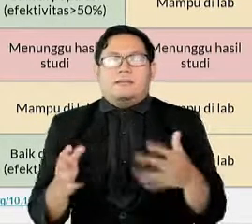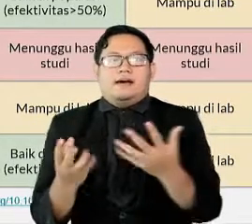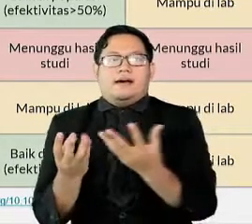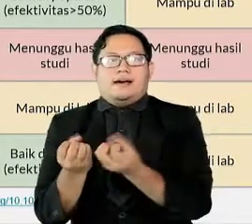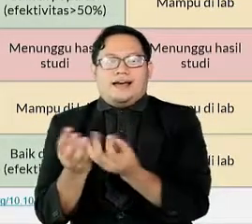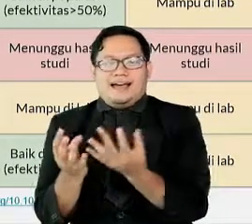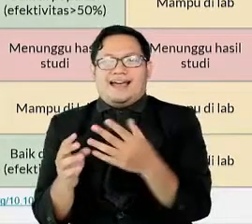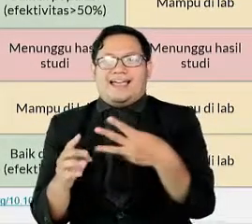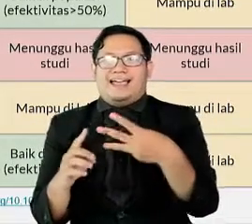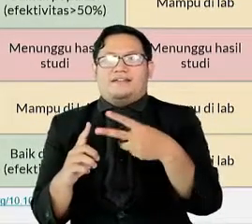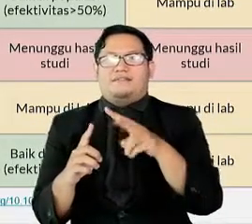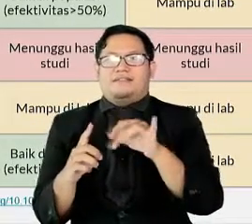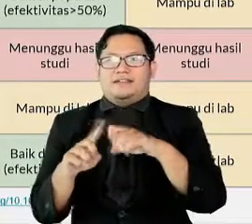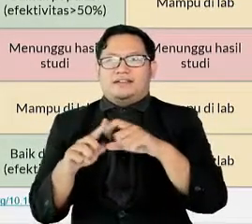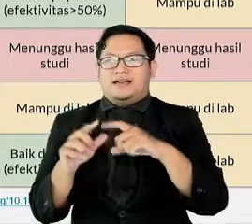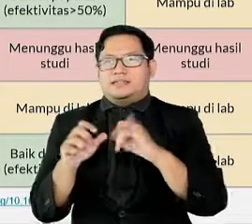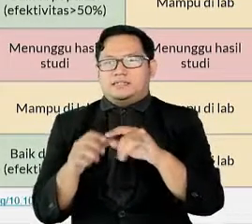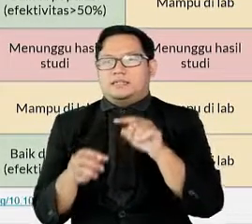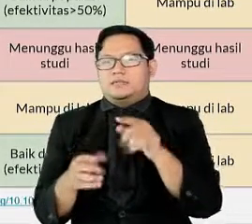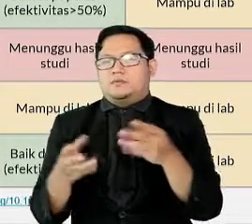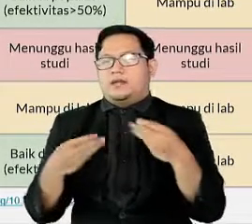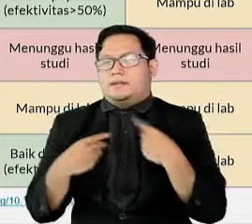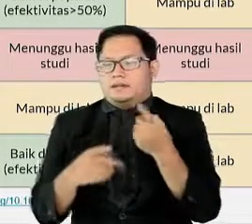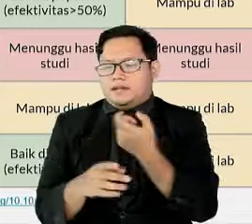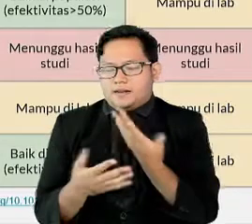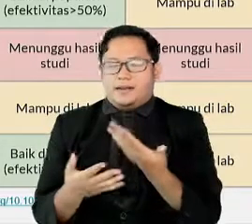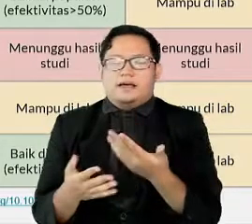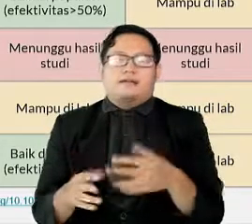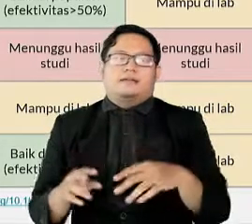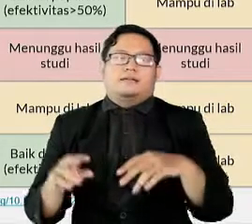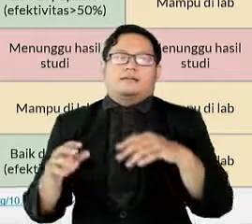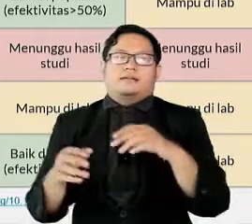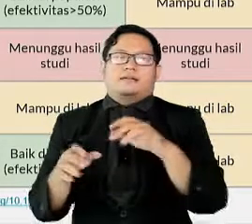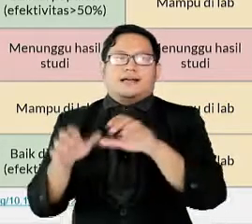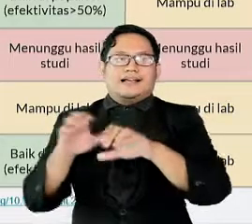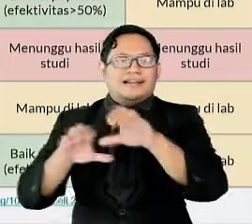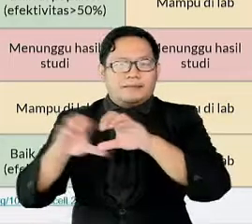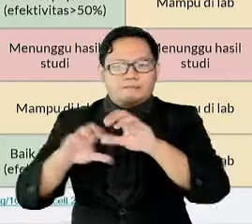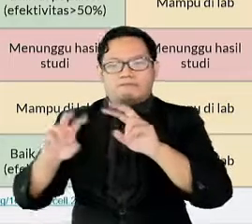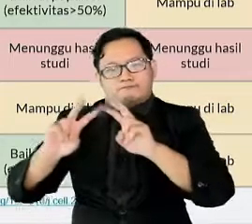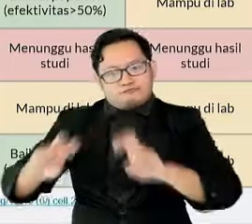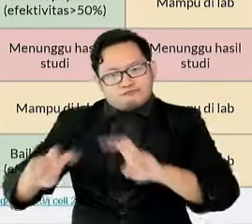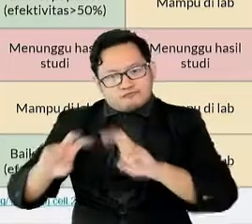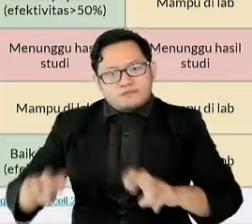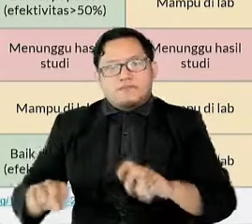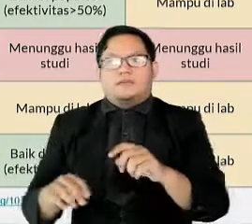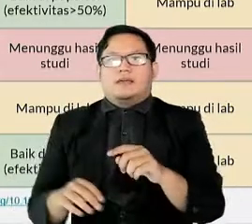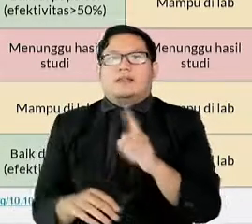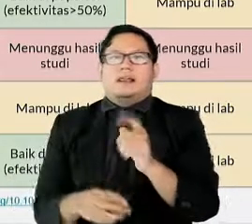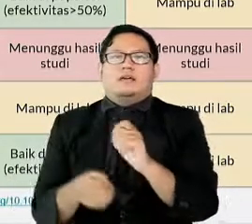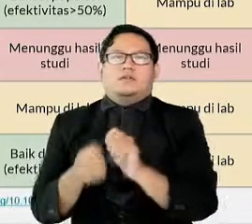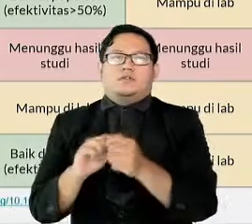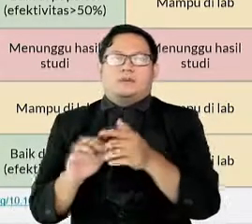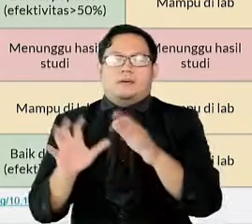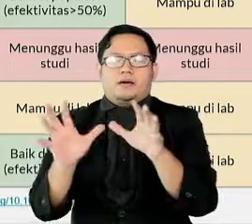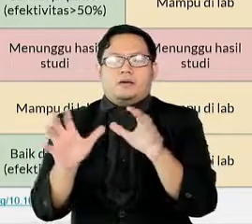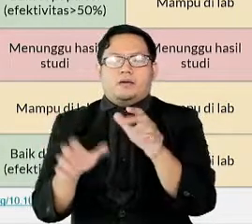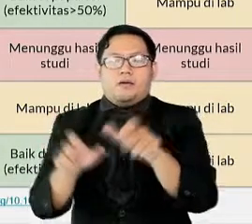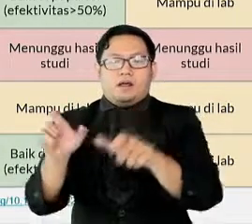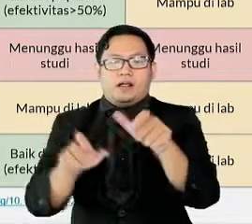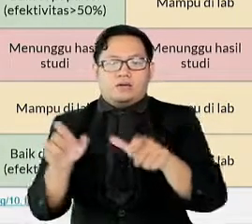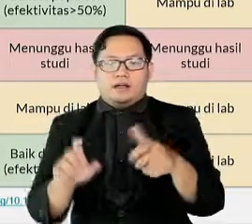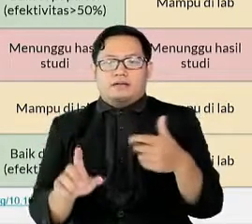didapatkan dari hasil uji klinis yang menggunakan populasi uji coba yang lebih rendah jumlahnya dan